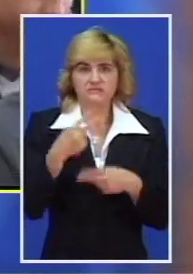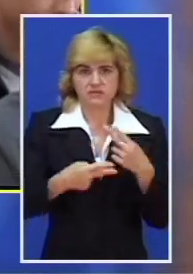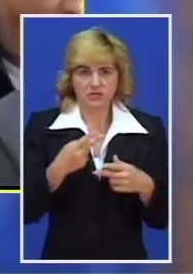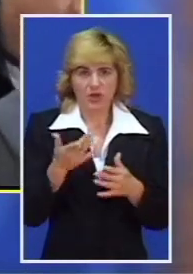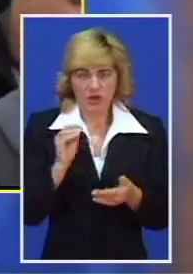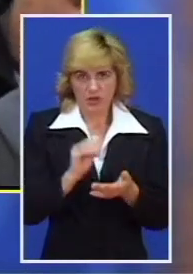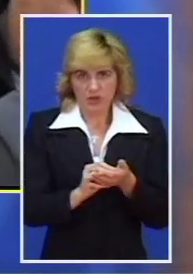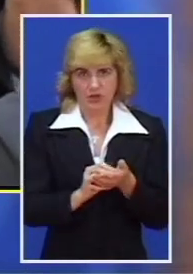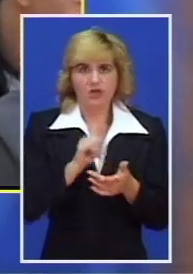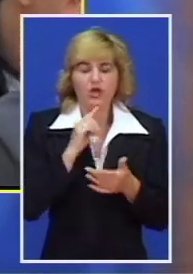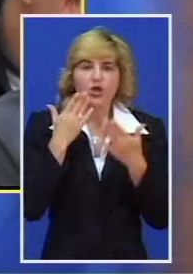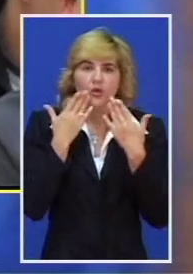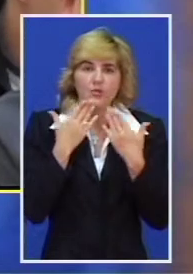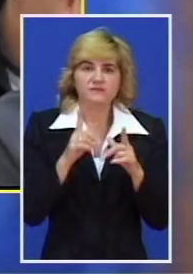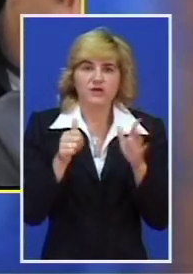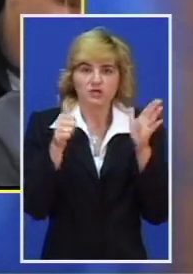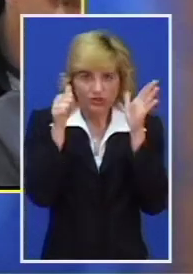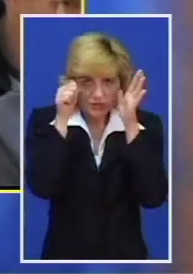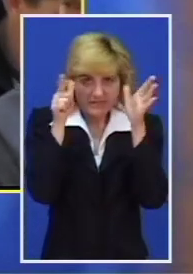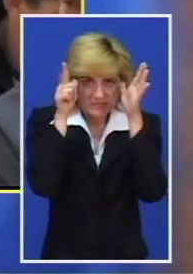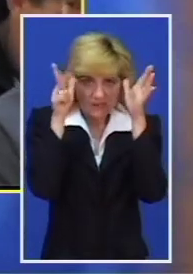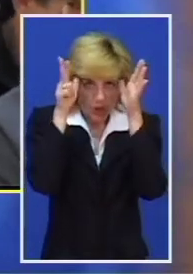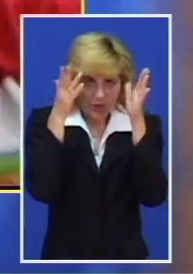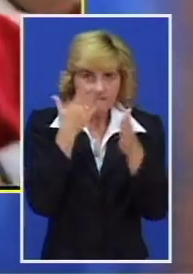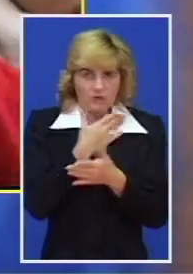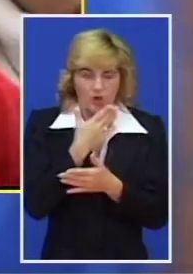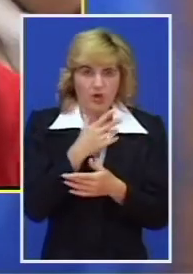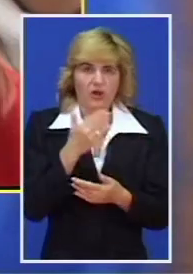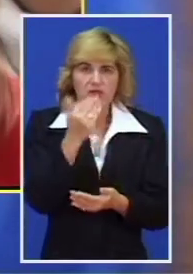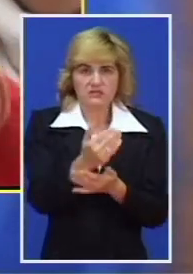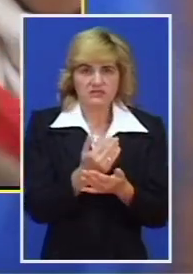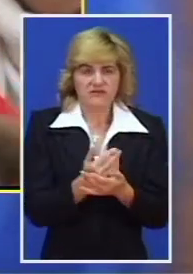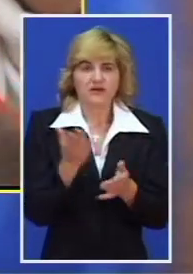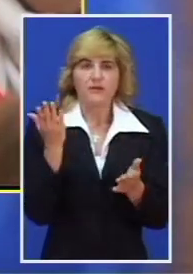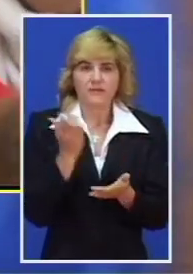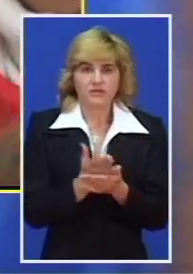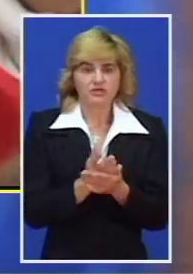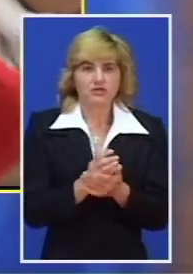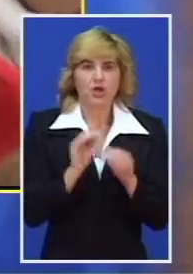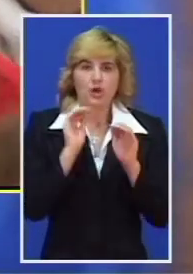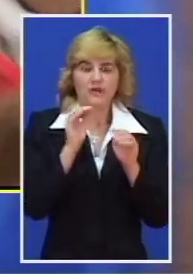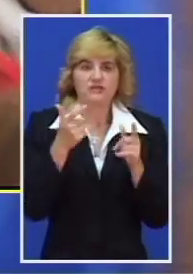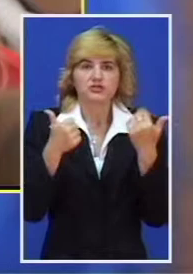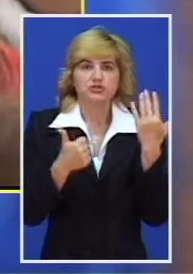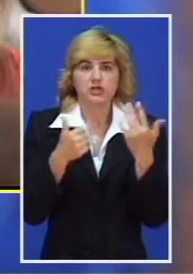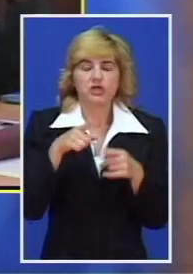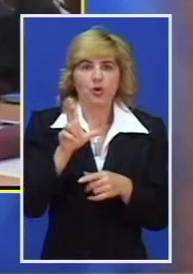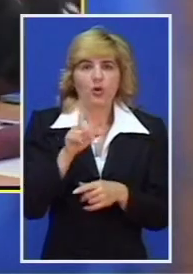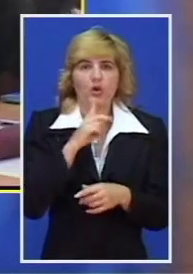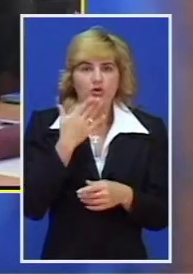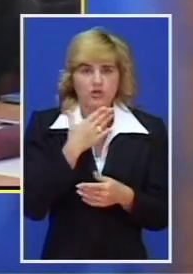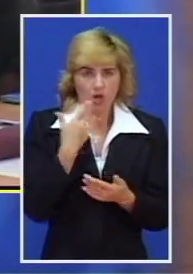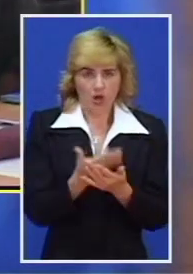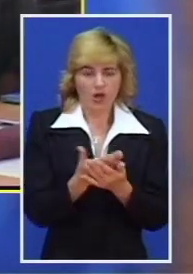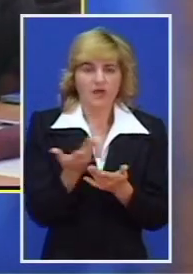i opšteg uspeha u 6. 7. i 8. razredu. Zvanična lista želja biće objavljena 6. jula u osnovnim školama u kojima